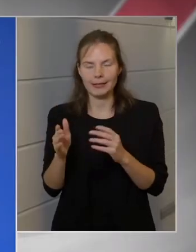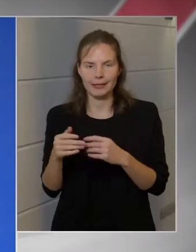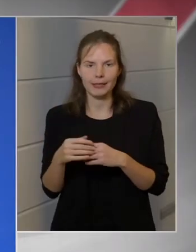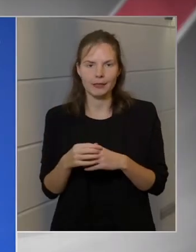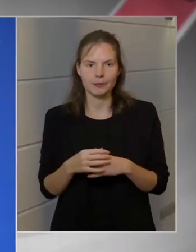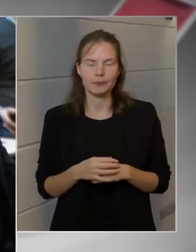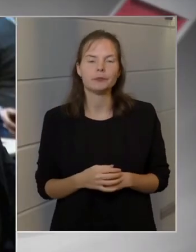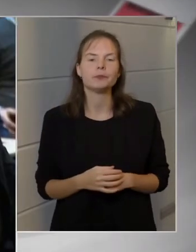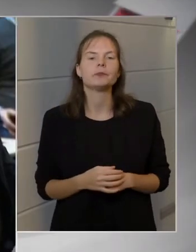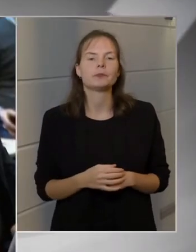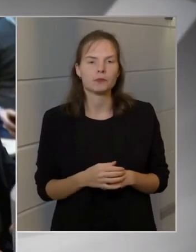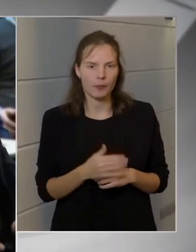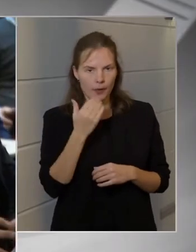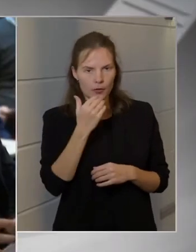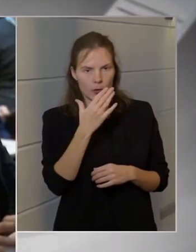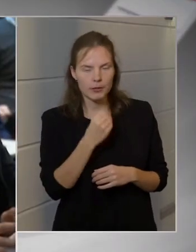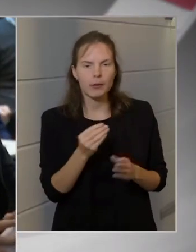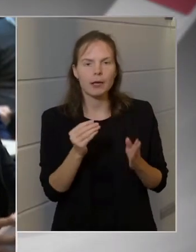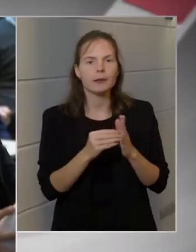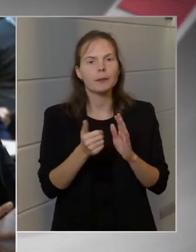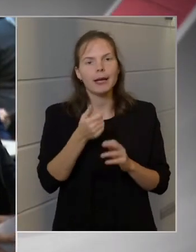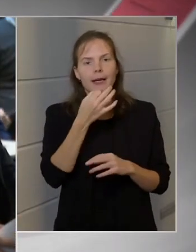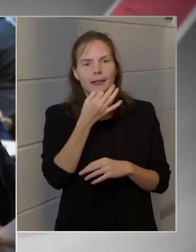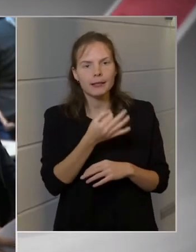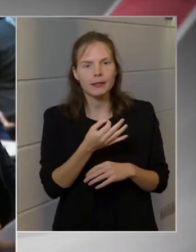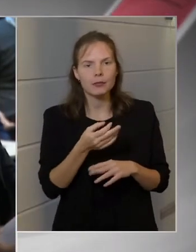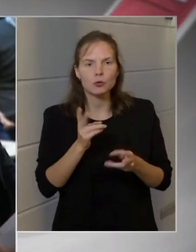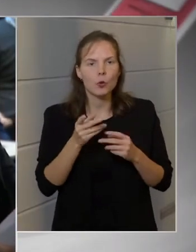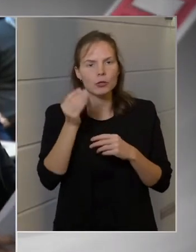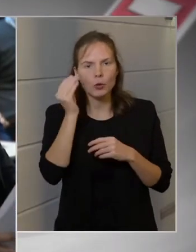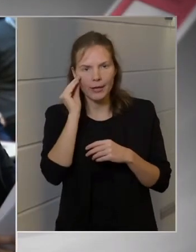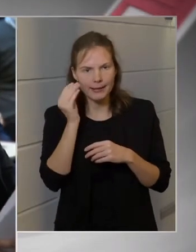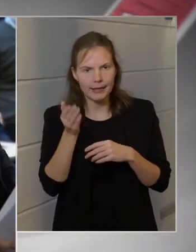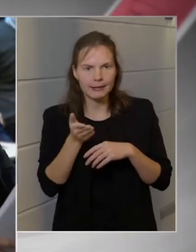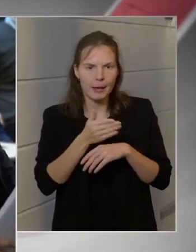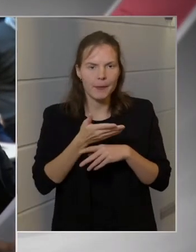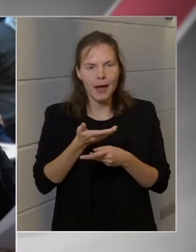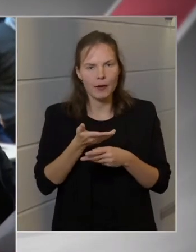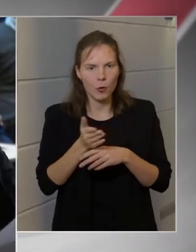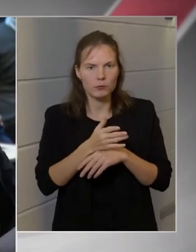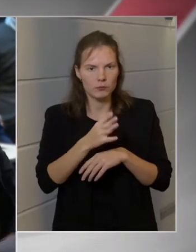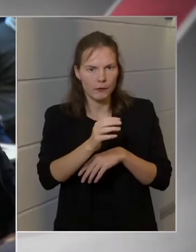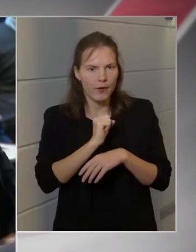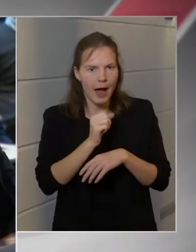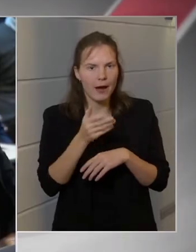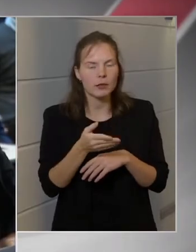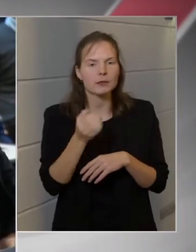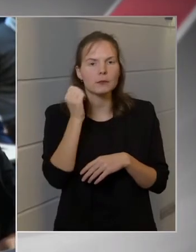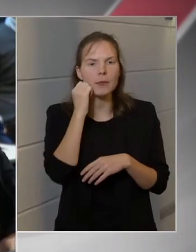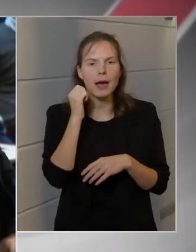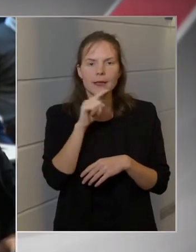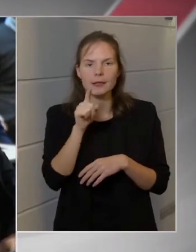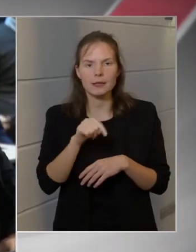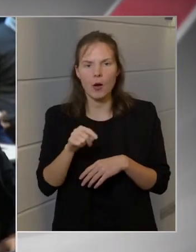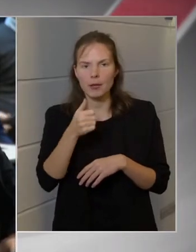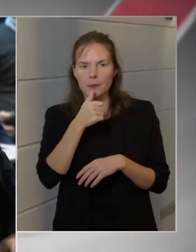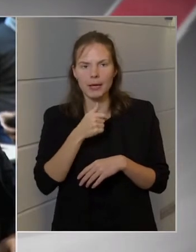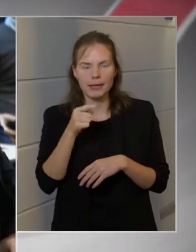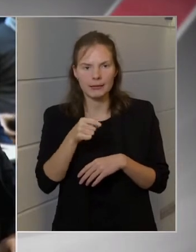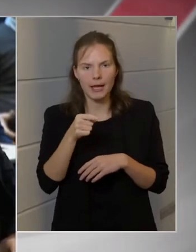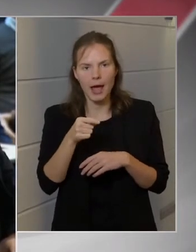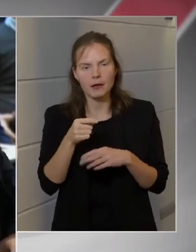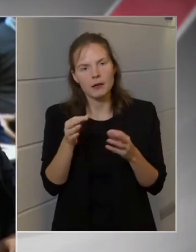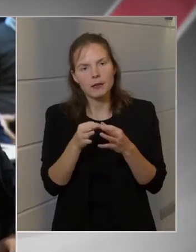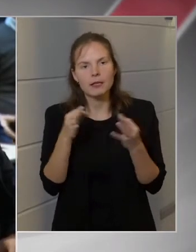kórházat is. Köszönöm szépen, és még egy, hogy jól értettem, az előbb egy másik kérdés adott válaszát, ami Márki Zajt Péter által